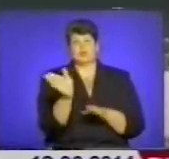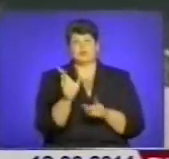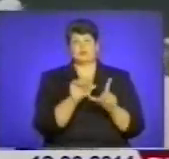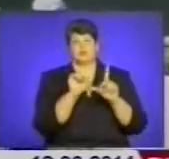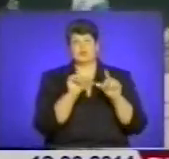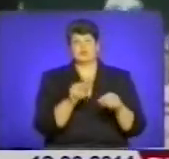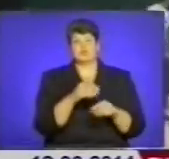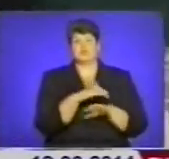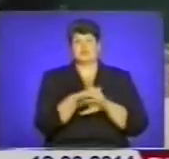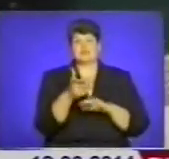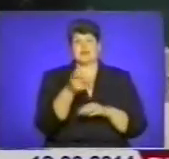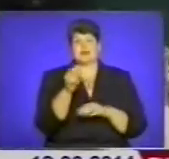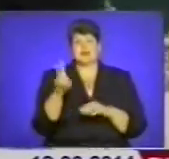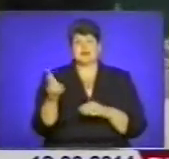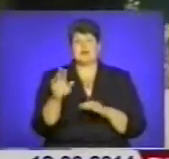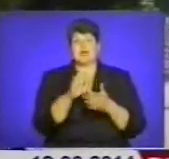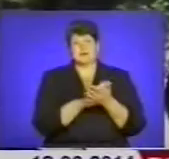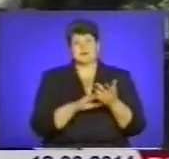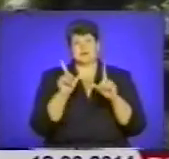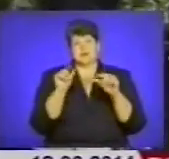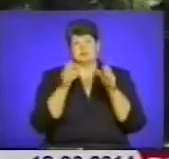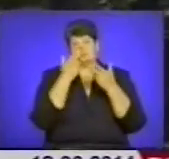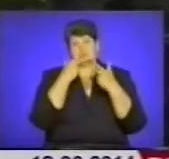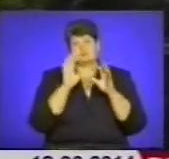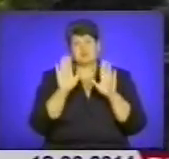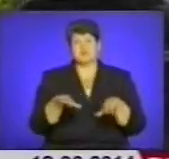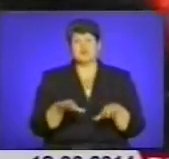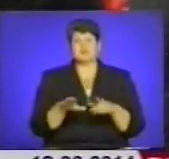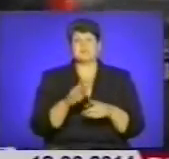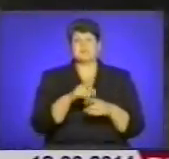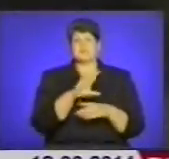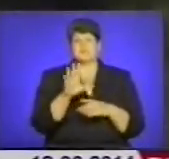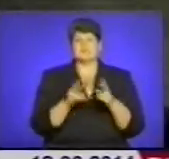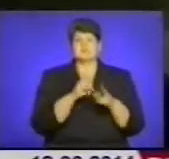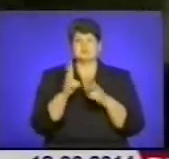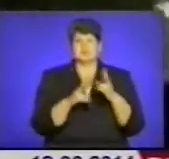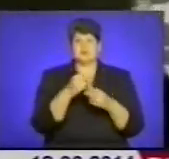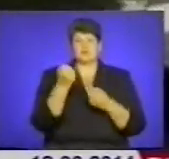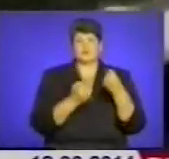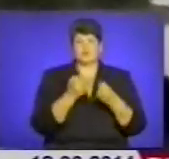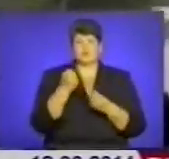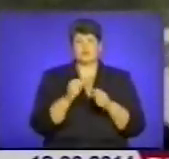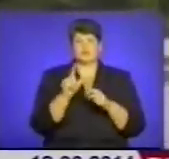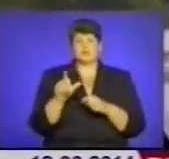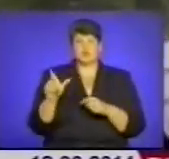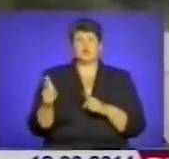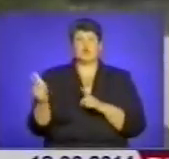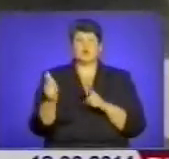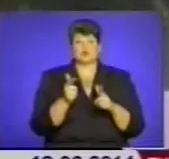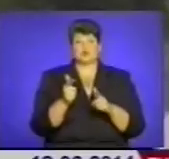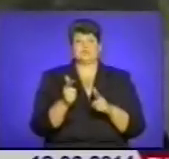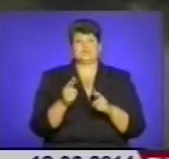вулицею Галицькою, і далі їдуть за звичним маршрутом. Попри усі нарікання, водії та пасажири готові миритися з